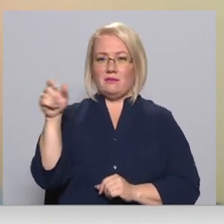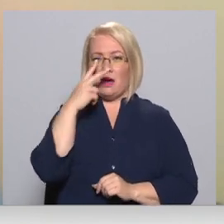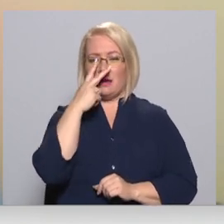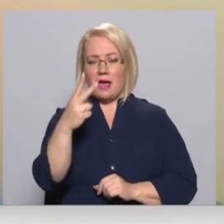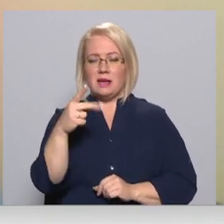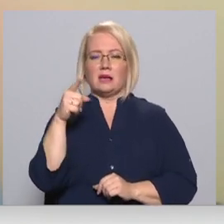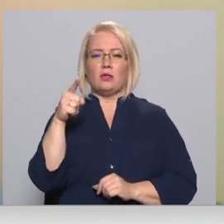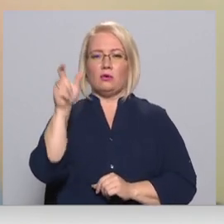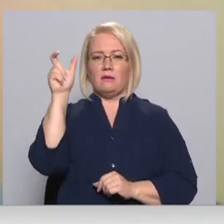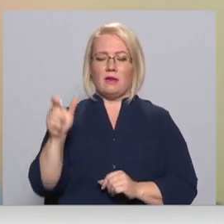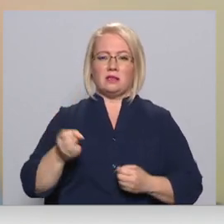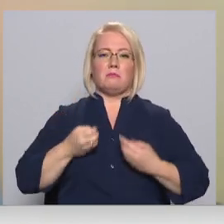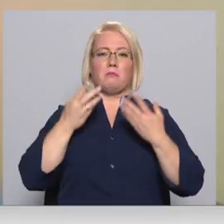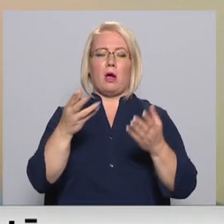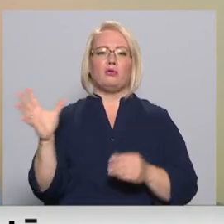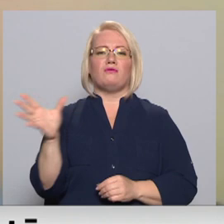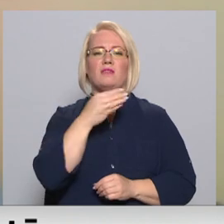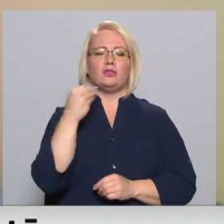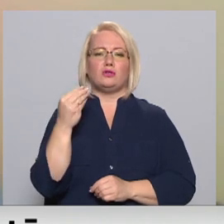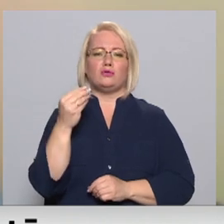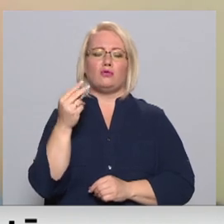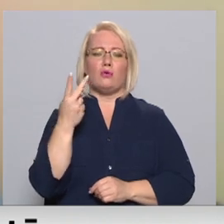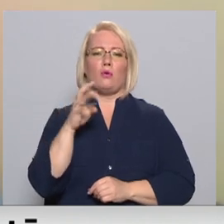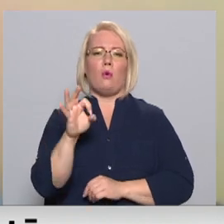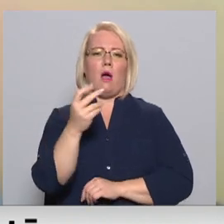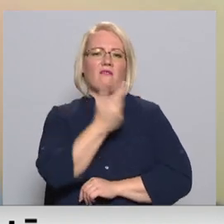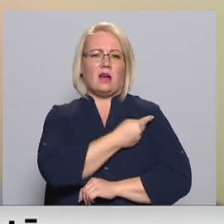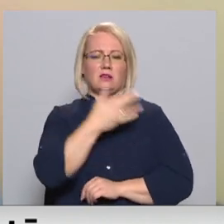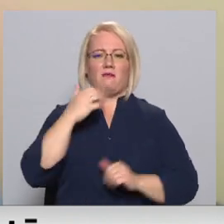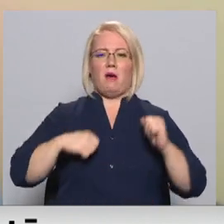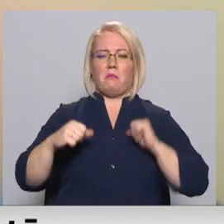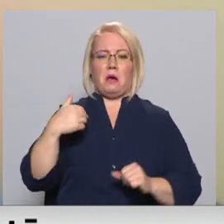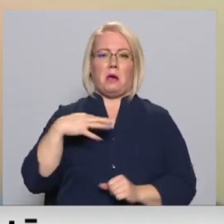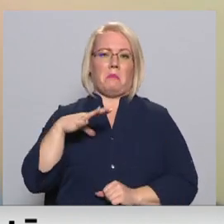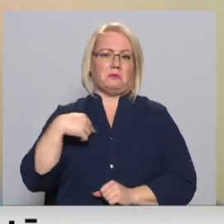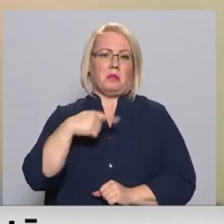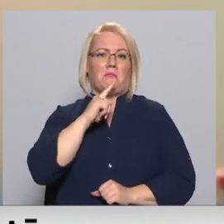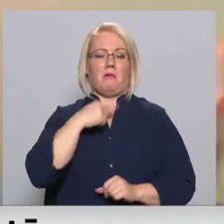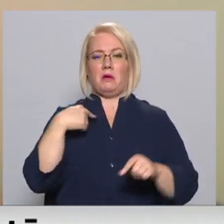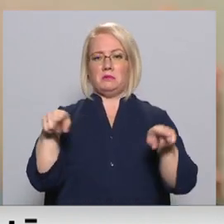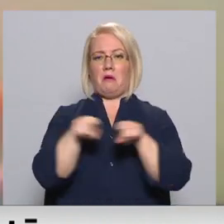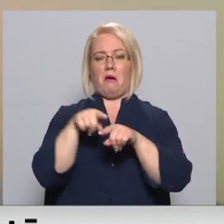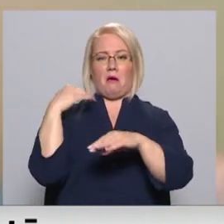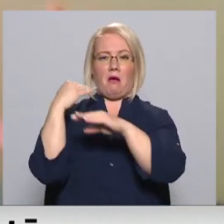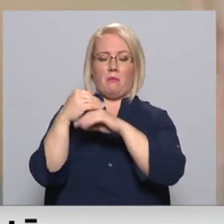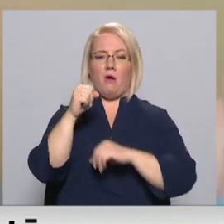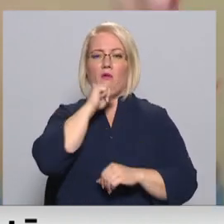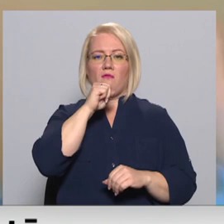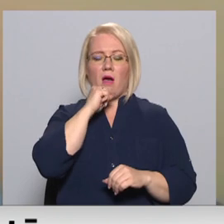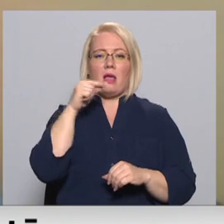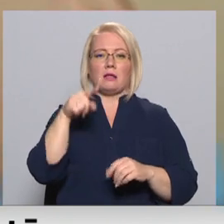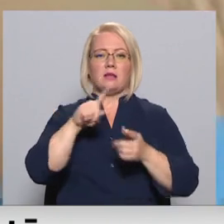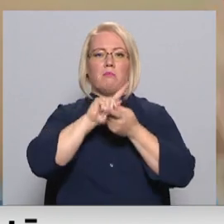pauž visu, ko vēlas par vakcināciju, ja cik ir neapmērināts, kāpēc man kosēt, ja es domāju tāpat. Beigās tas viss var